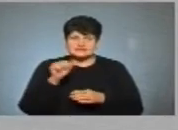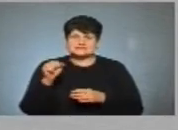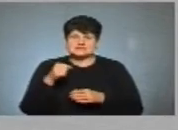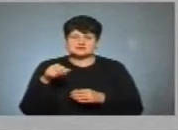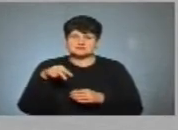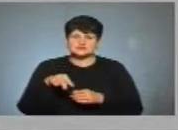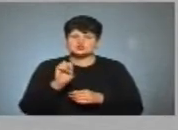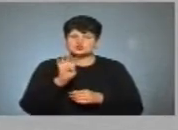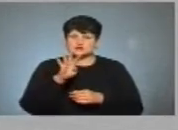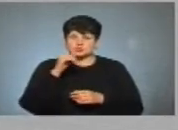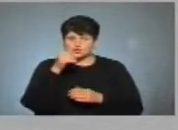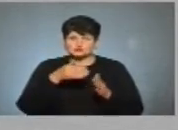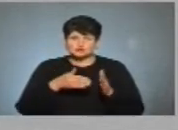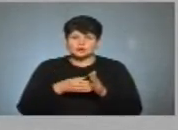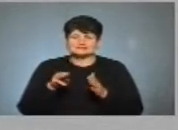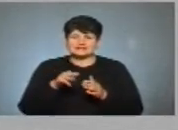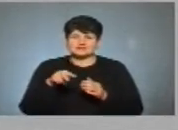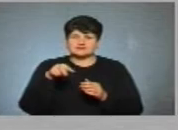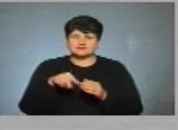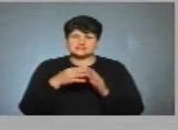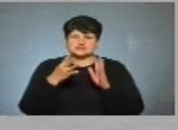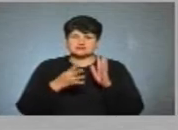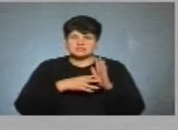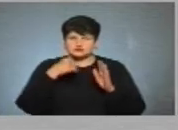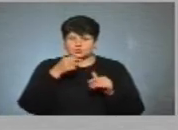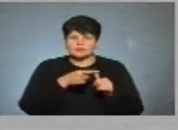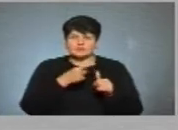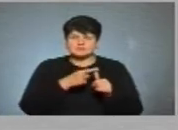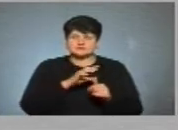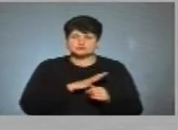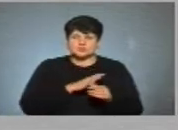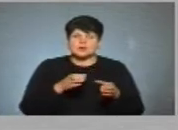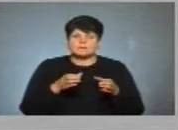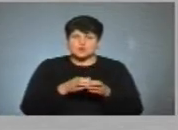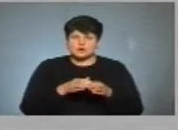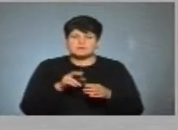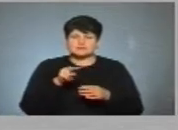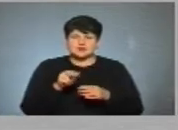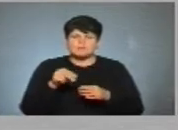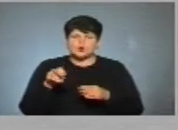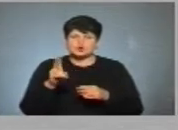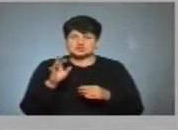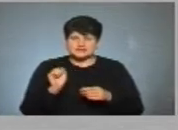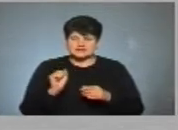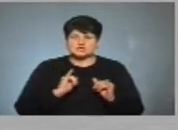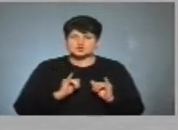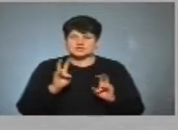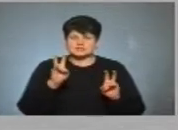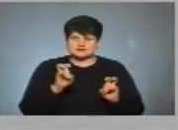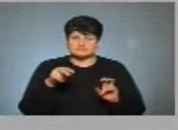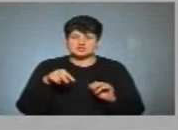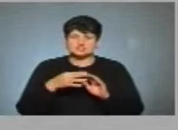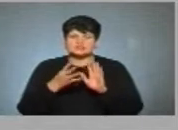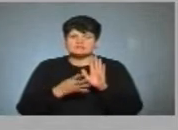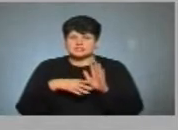2014 до травня 2019 називалась блок Петра Порошенка «Солідарність». У 2019